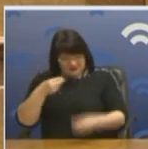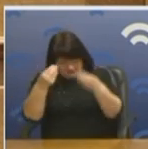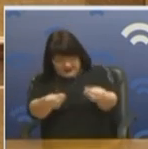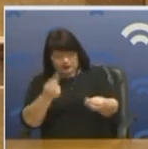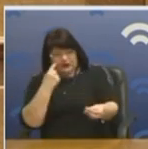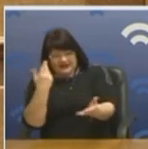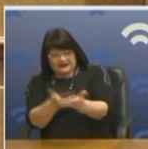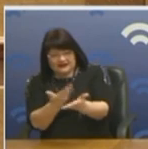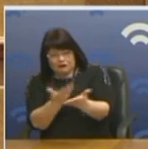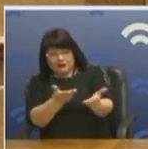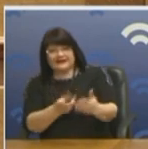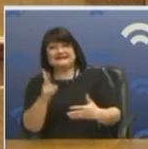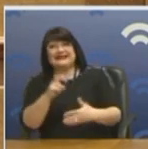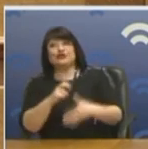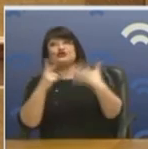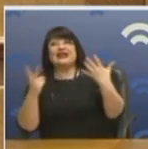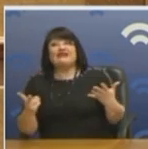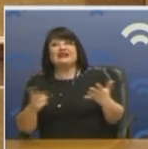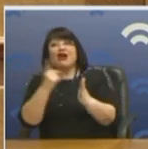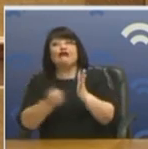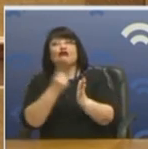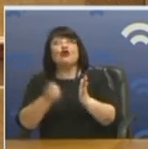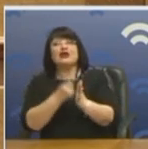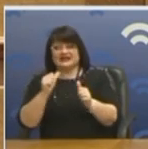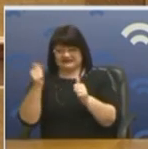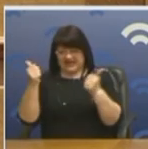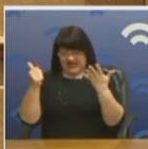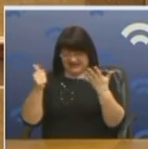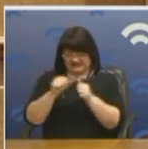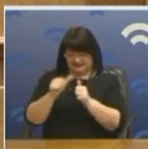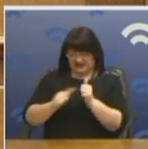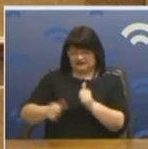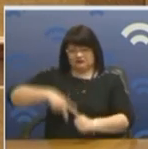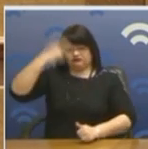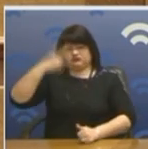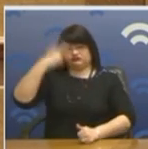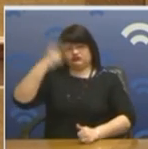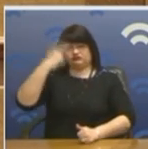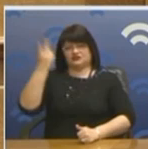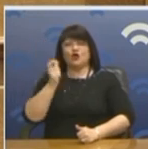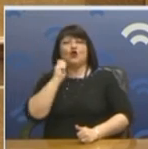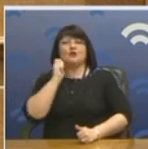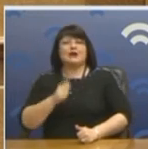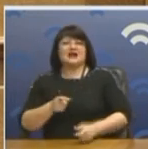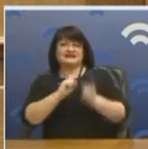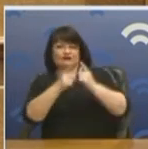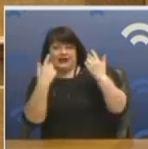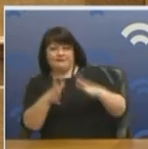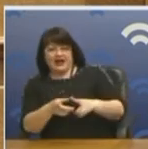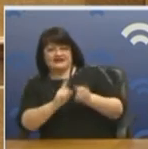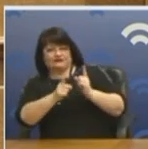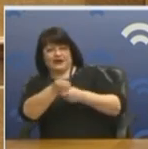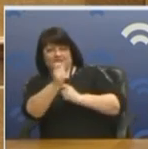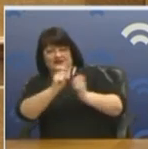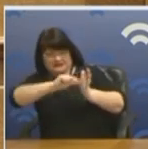στα πρακτικά 27 παραβιάσεις, έξι μήνες, έξι μήνες. Κάνουν ό,τι θέλουν. Όταν υπάρχει συμφωνία, την οποία υπογράψετε